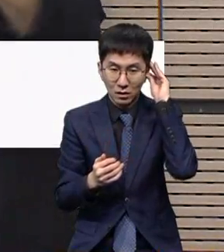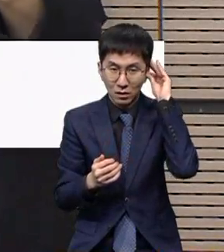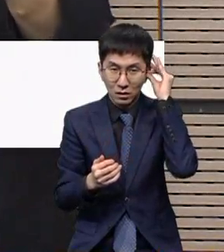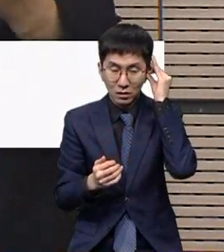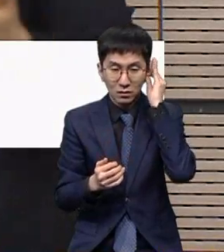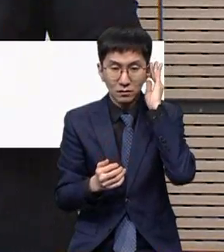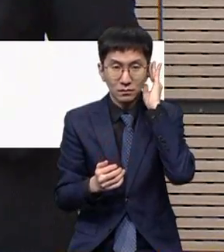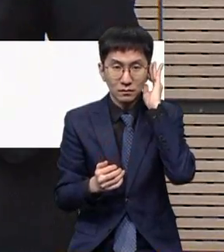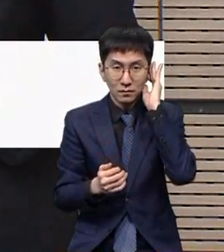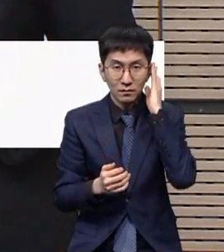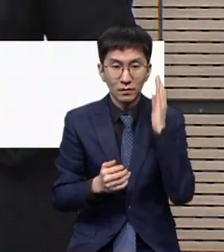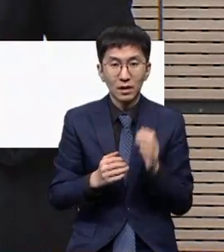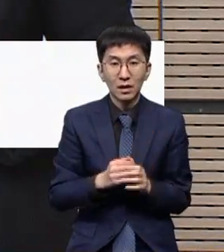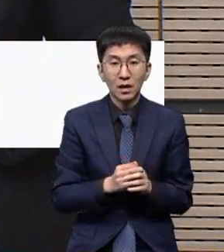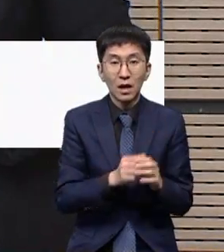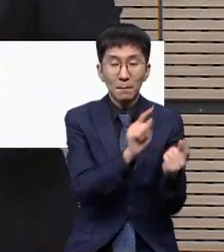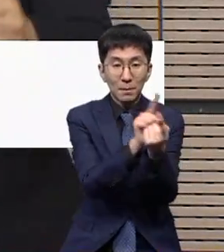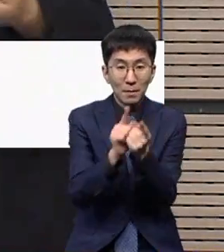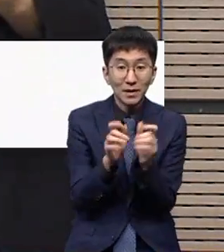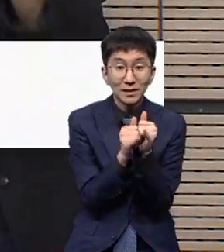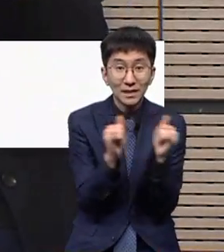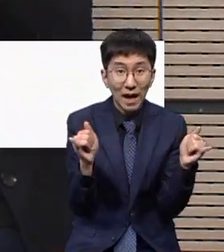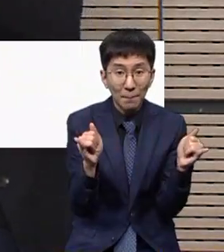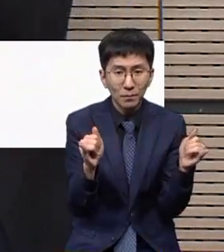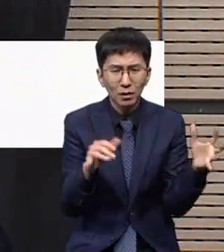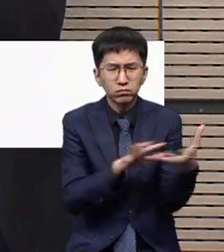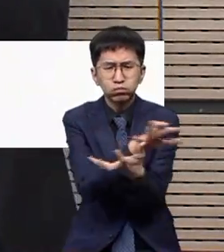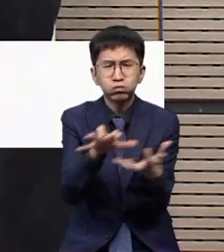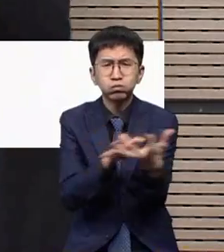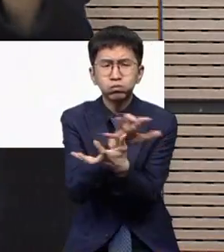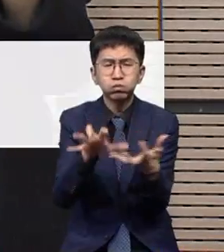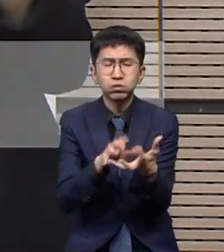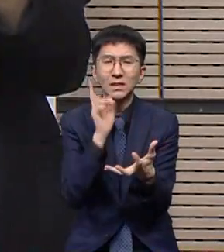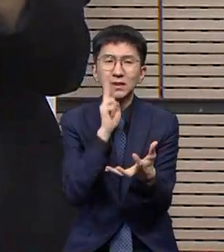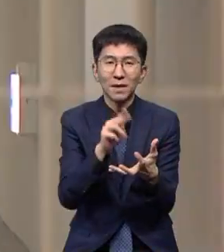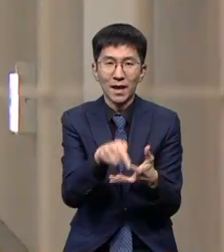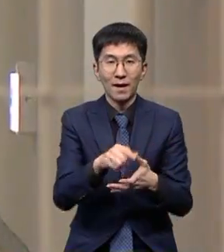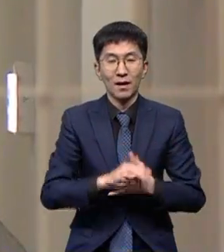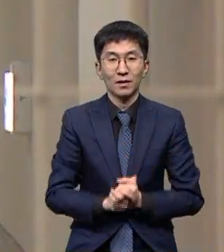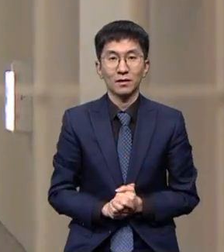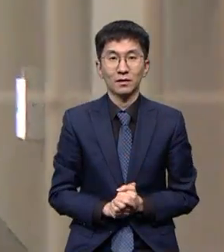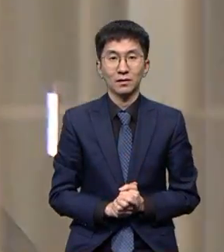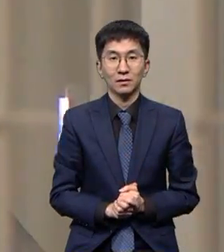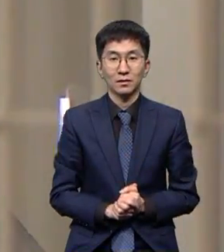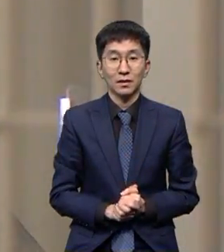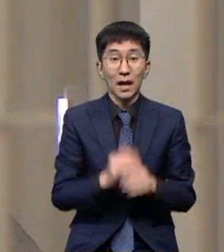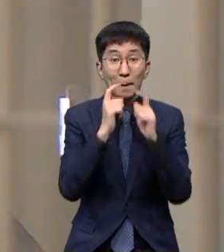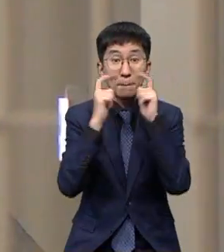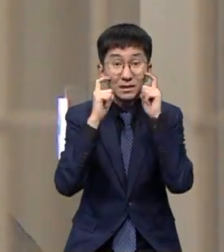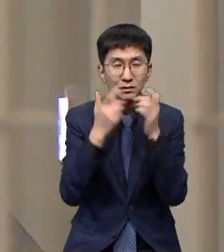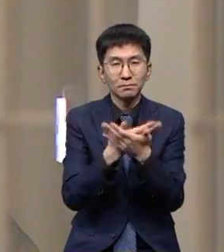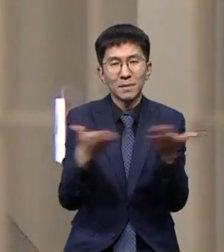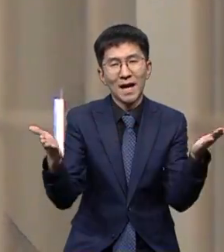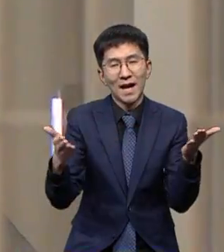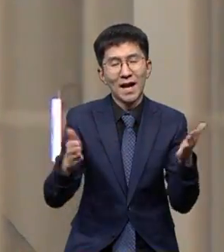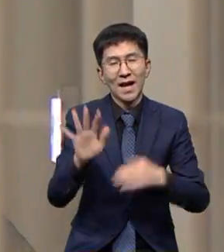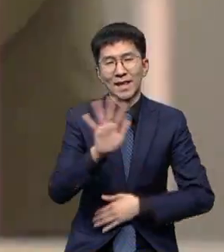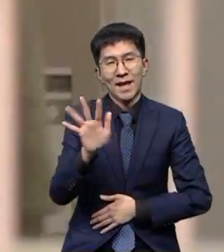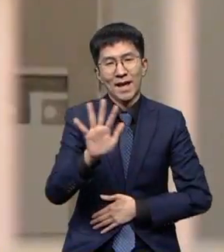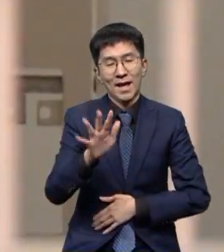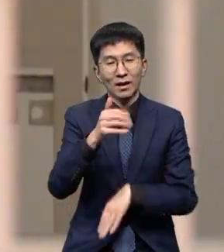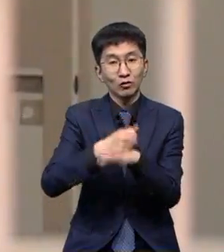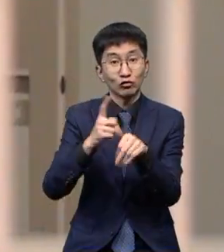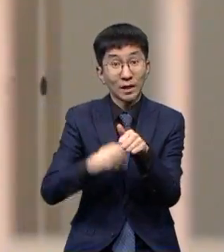접촉자들에 대한 헌고 수용이 불가피했다는 말씀을 드립니다. 마스크도 제대로 지급되지 않았는데